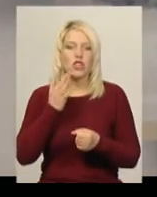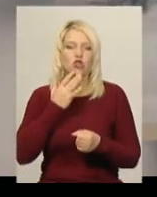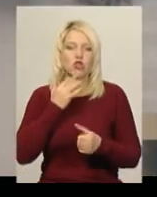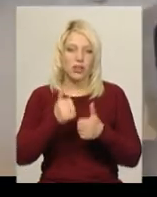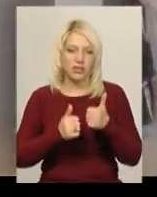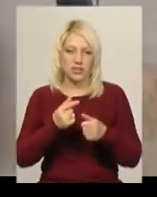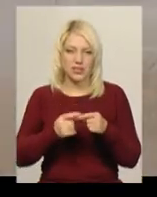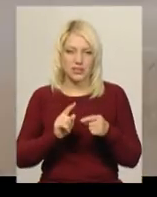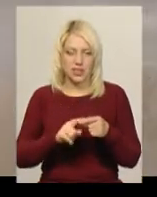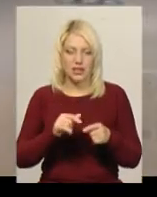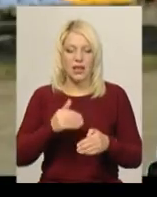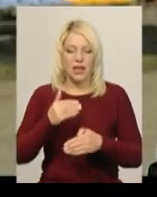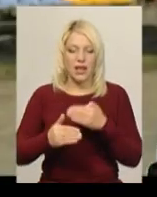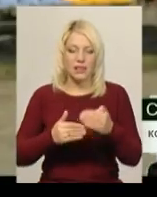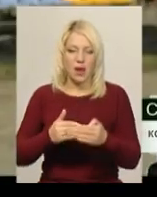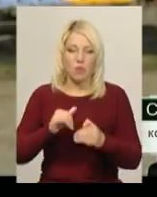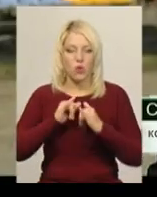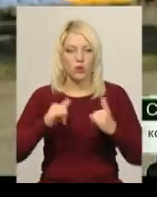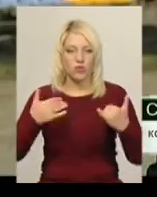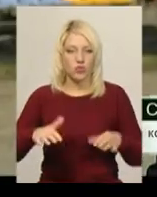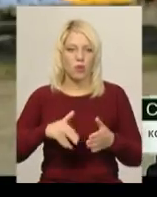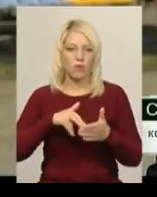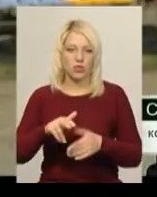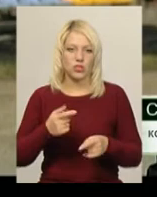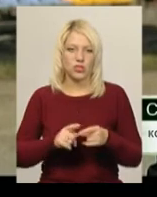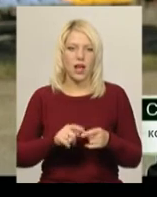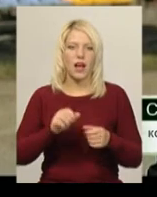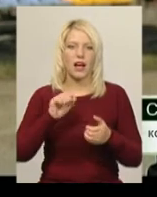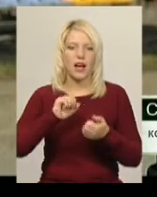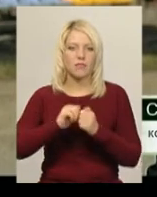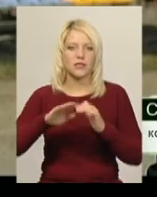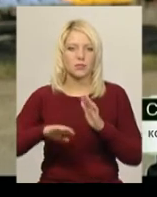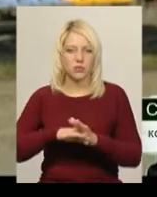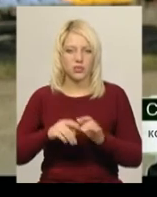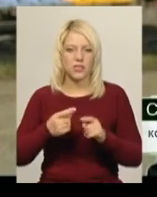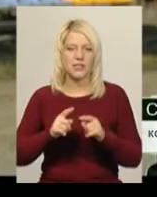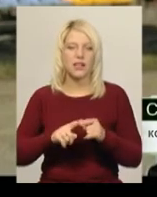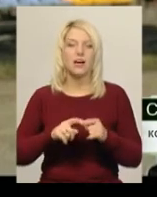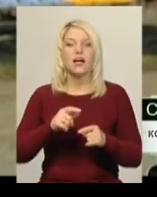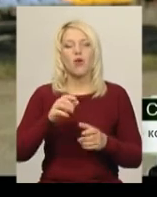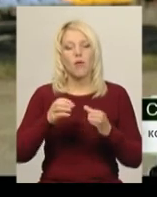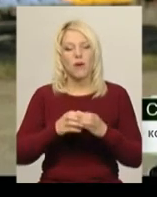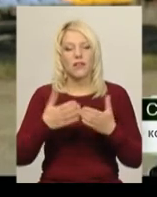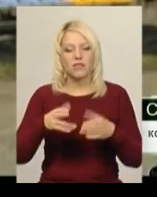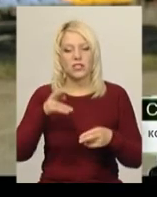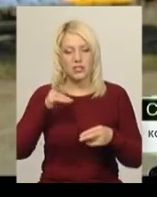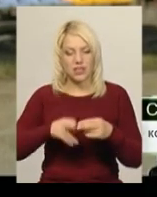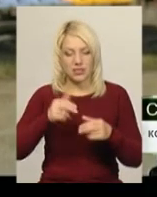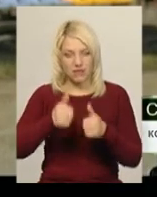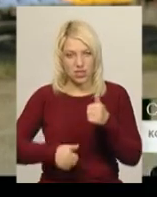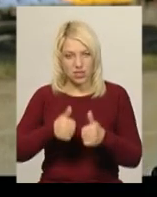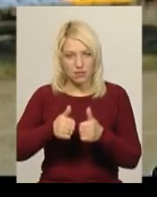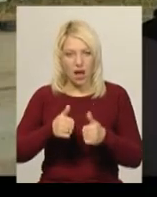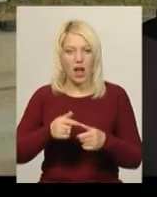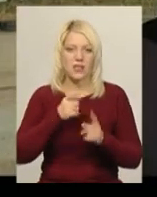цей етап у розвитку команда вже прийшла. Кам'янсь-Подільська мотобольна команда «Поділля Мотор» завершила змагальний сезон, де брала участь в чемпіонаті і в